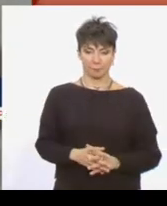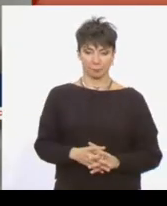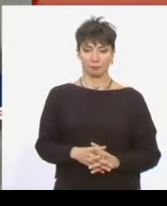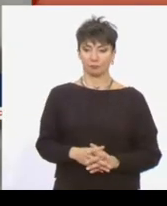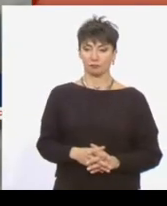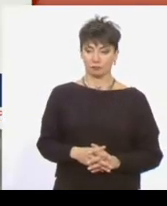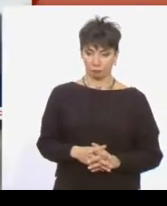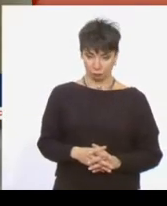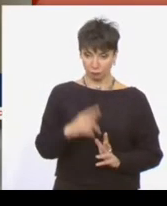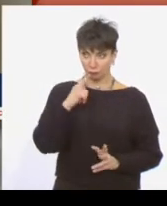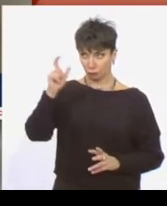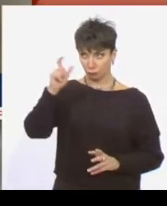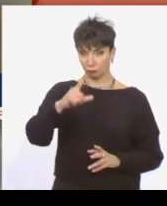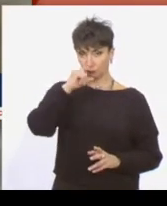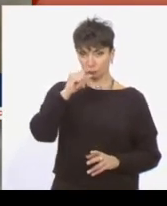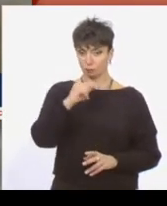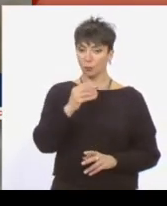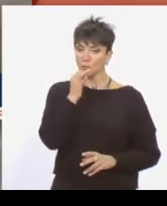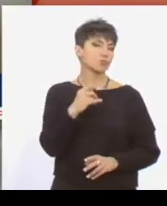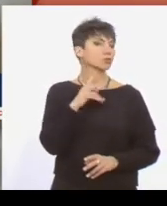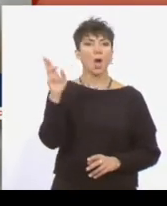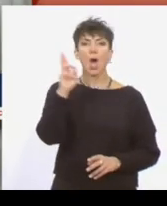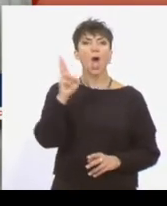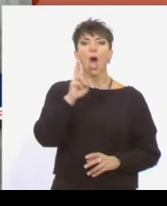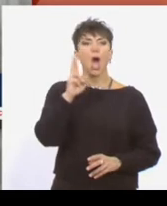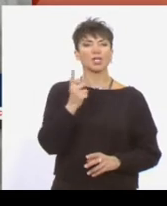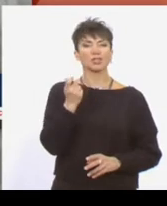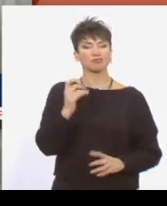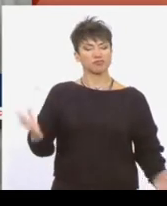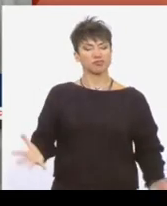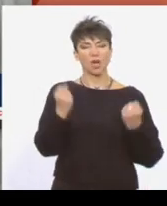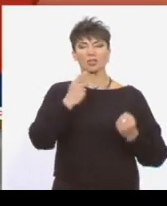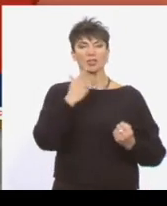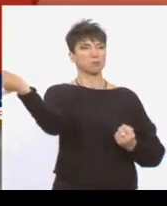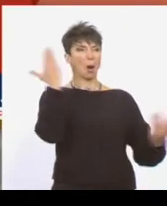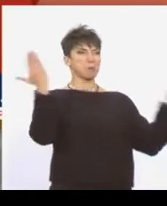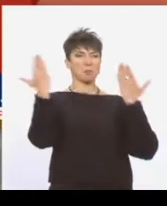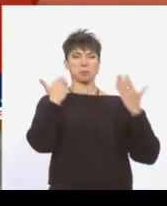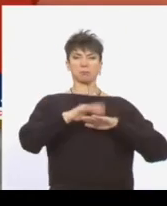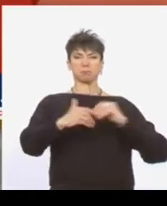Ο Πούτεν δηλώνει ότι η ρωσική οικονομία θα σωθεί παρά τις κυρώσεις της Δύσης.